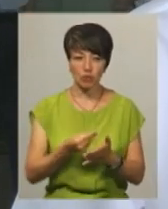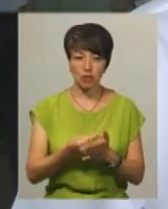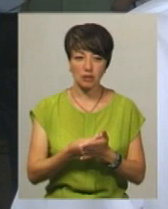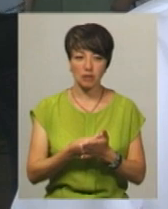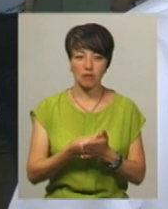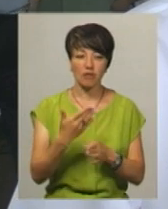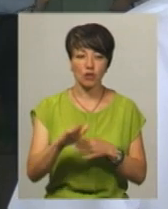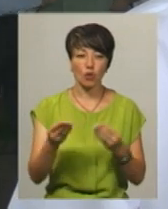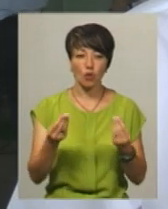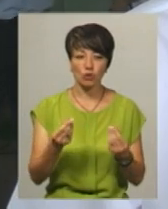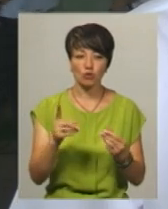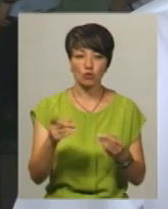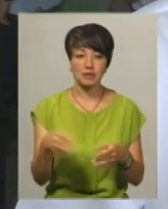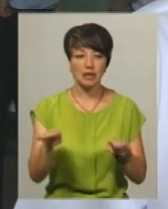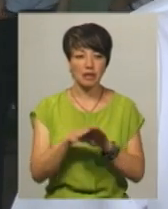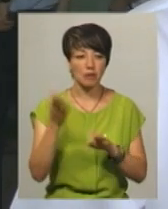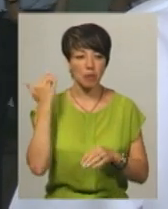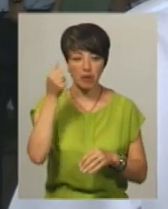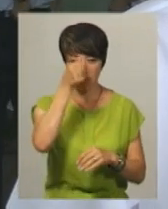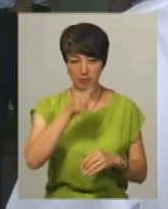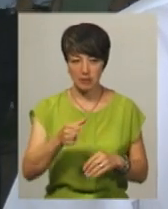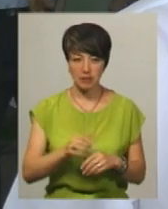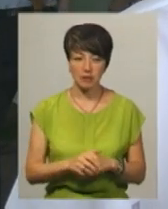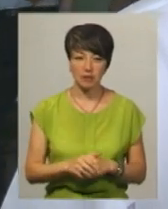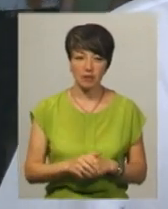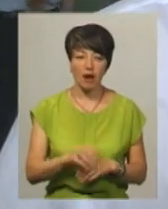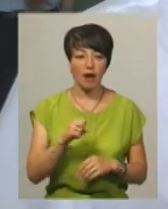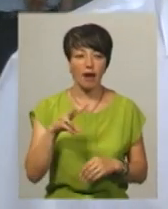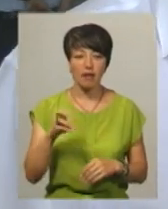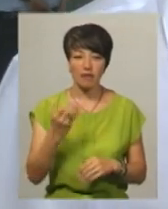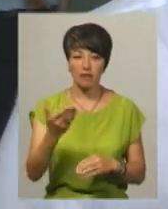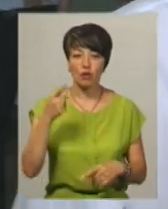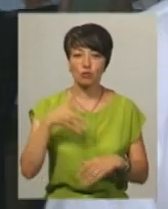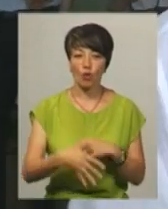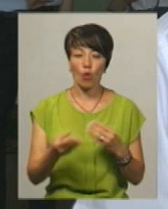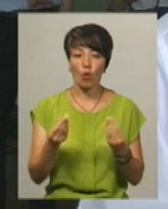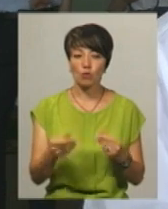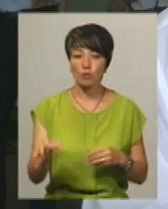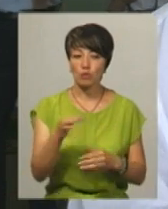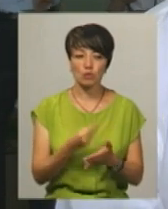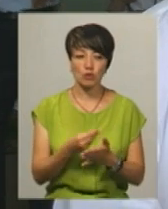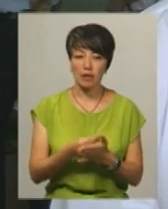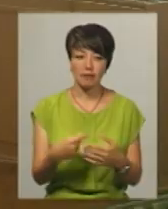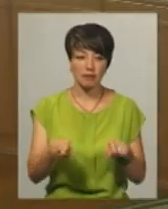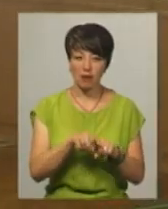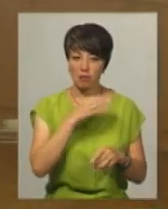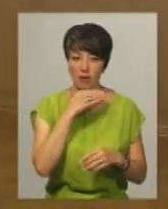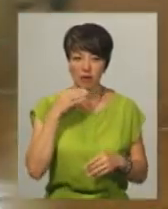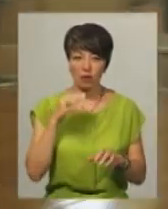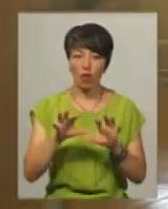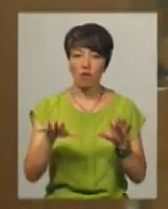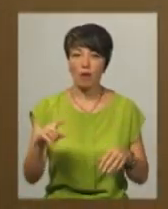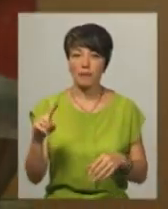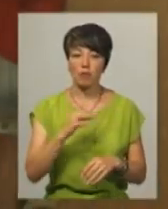сесії ми виділимо коштів, щоб закрити тим місяць. Але ви розумієте, що коштів в обласному бюджеті не так багато. Голова